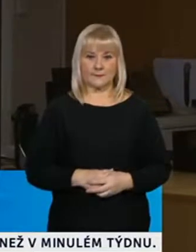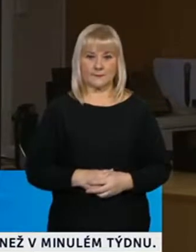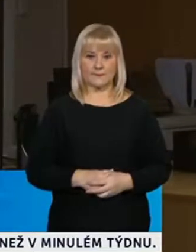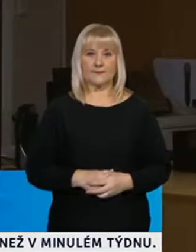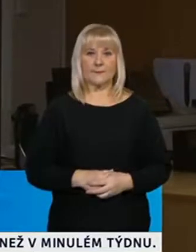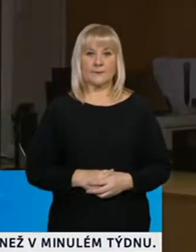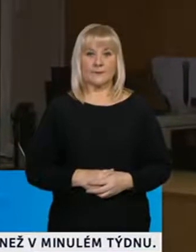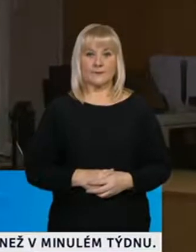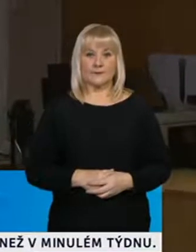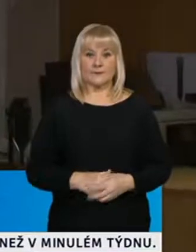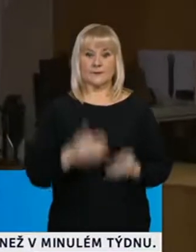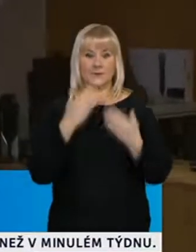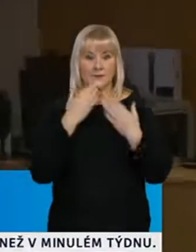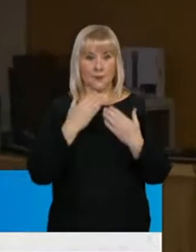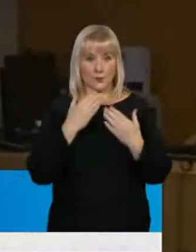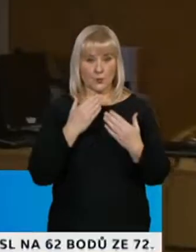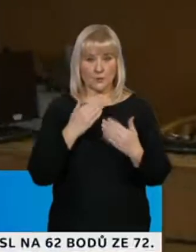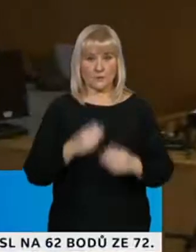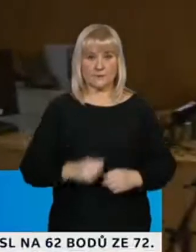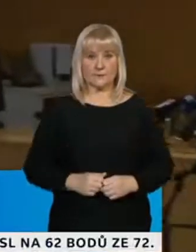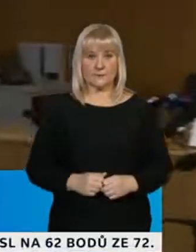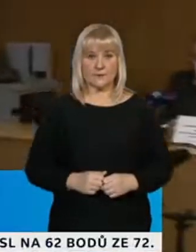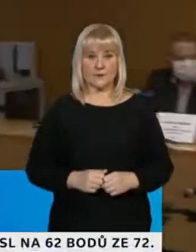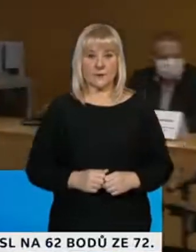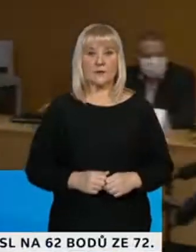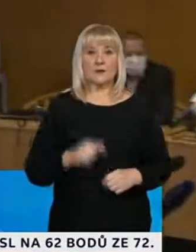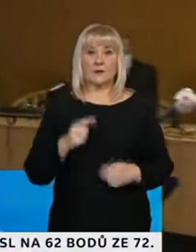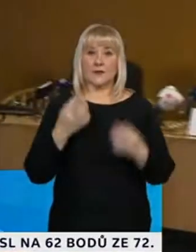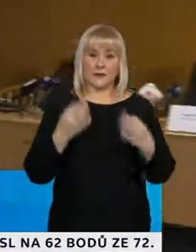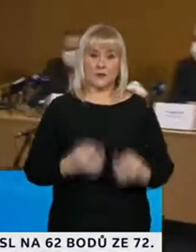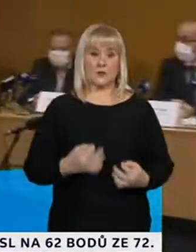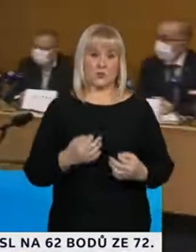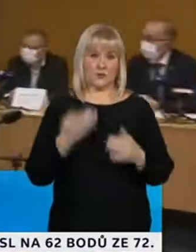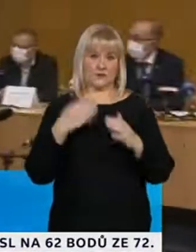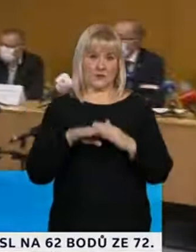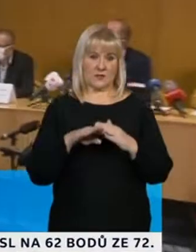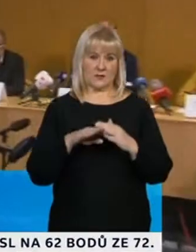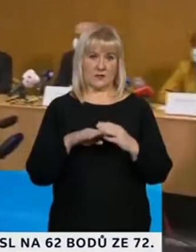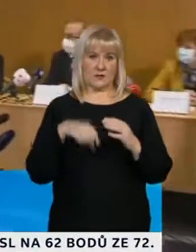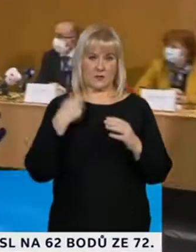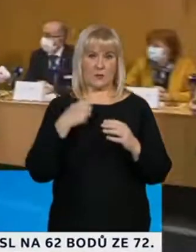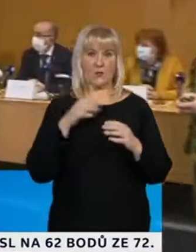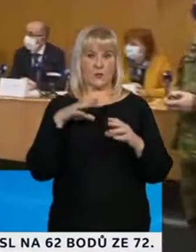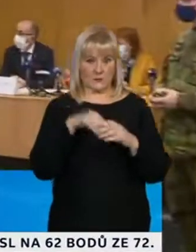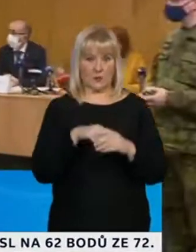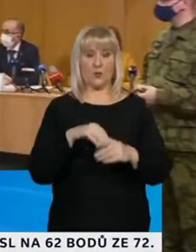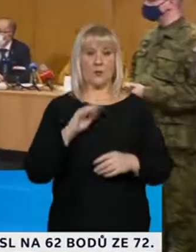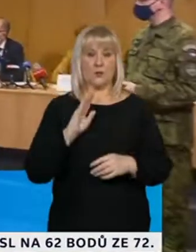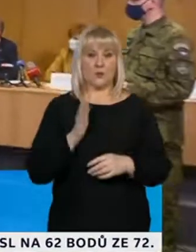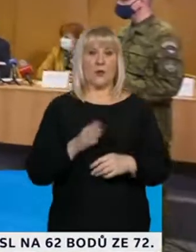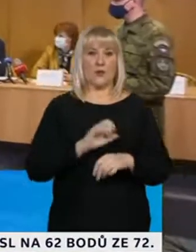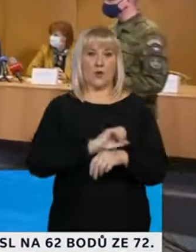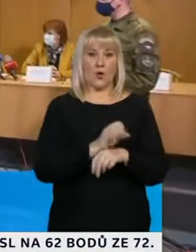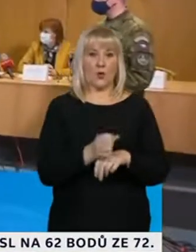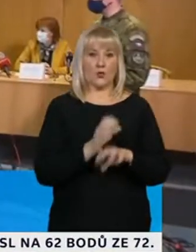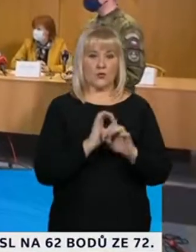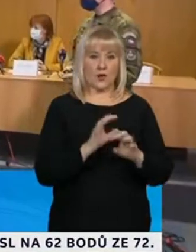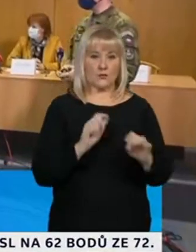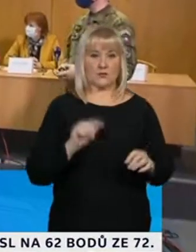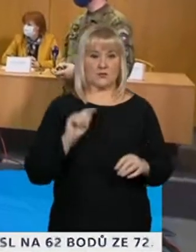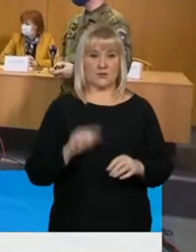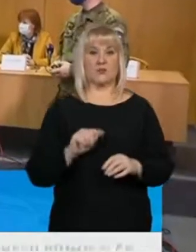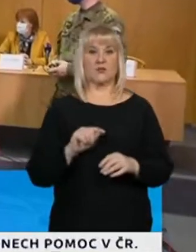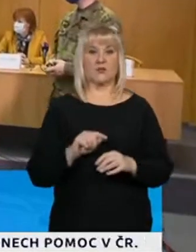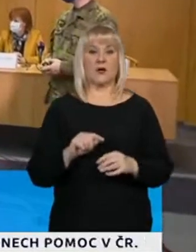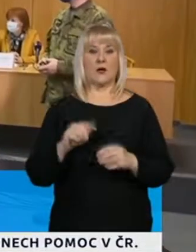Tak děkuji, tady toto velmi jednoduché instruktážní video bude k dispozici na stránkách www.pronavirus.mschr